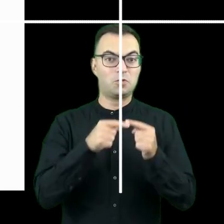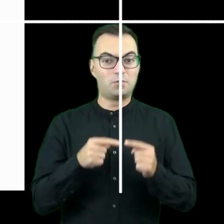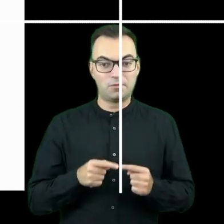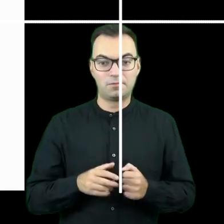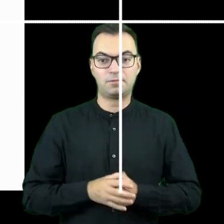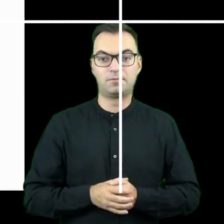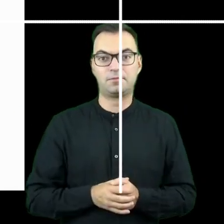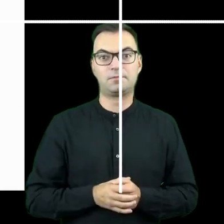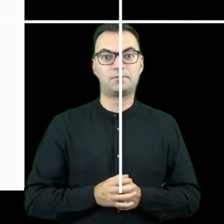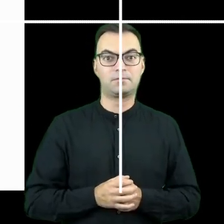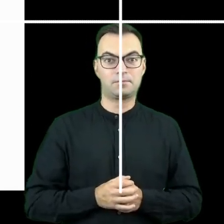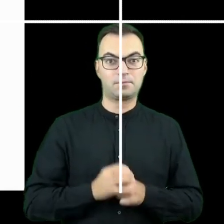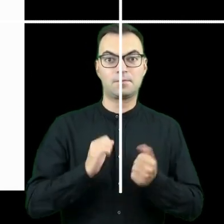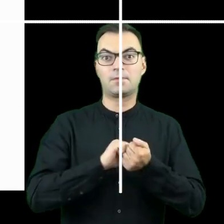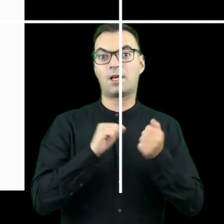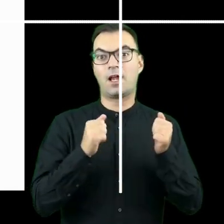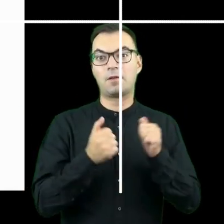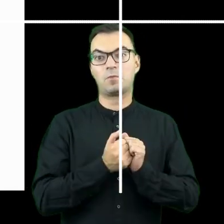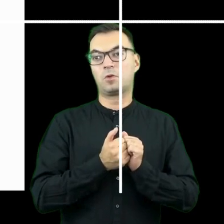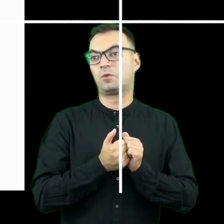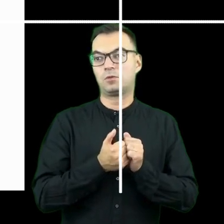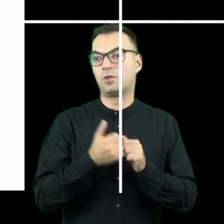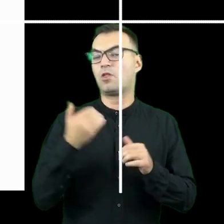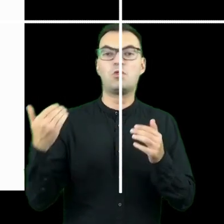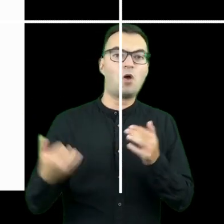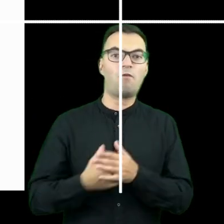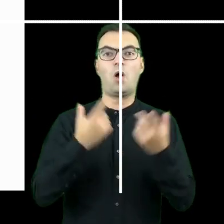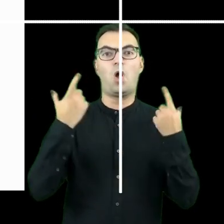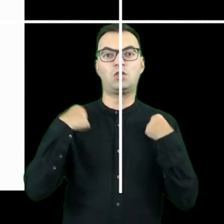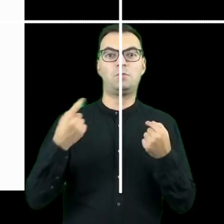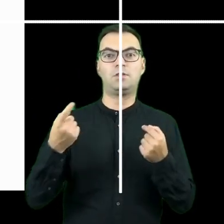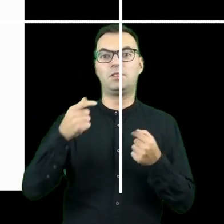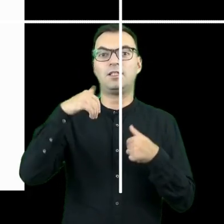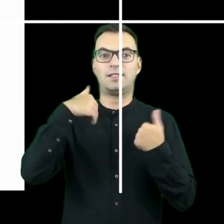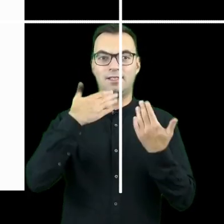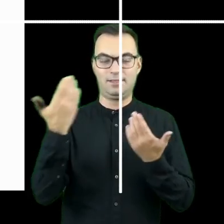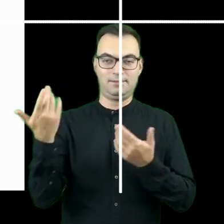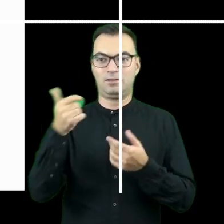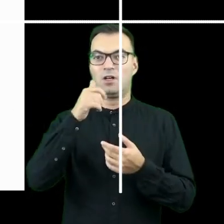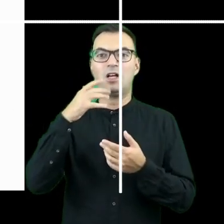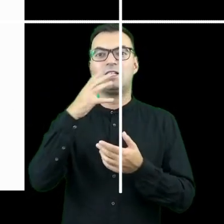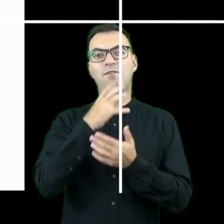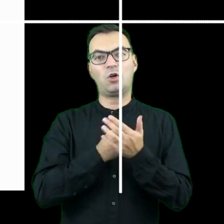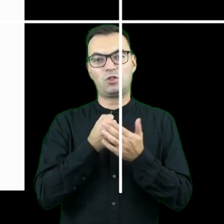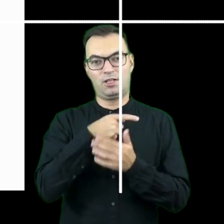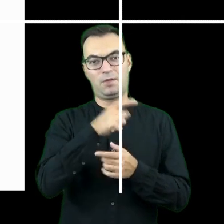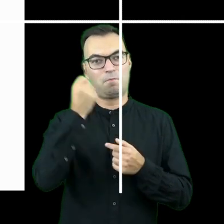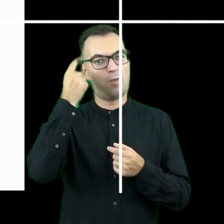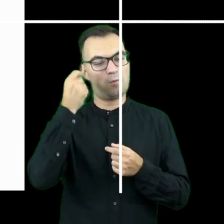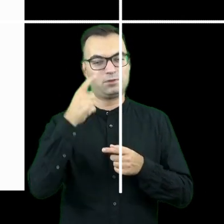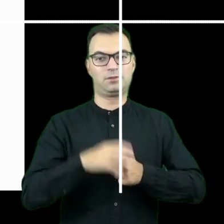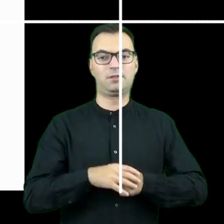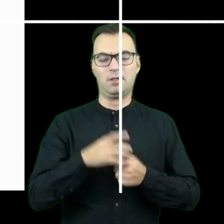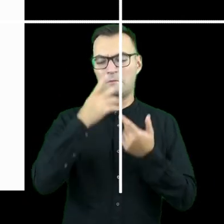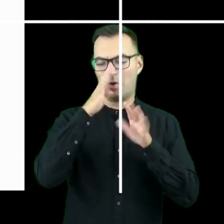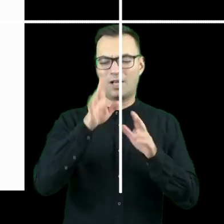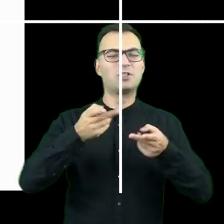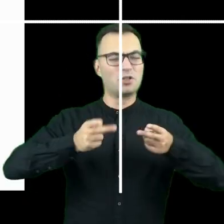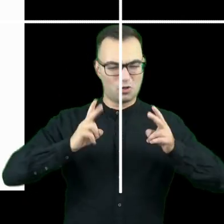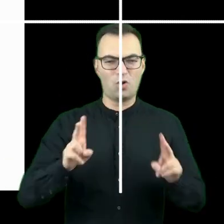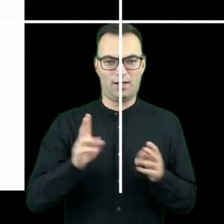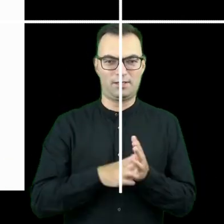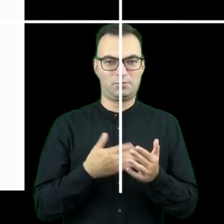formy, która pozwala nowym osobom stosować Wasze rozwiązania. Też postaram się to pokazać zaraz Wam na konkretnych